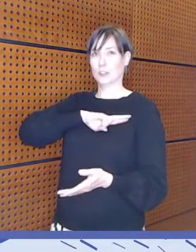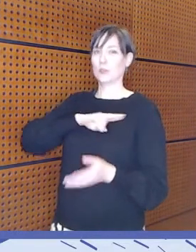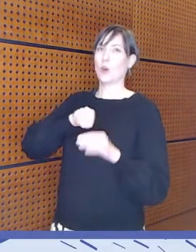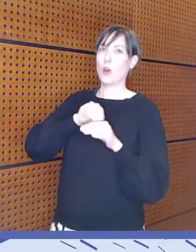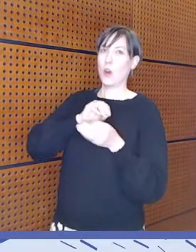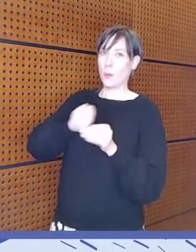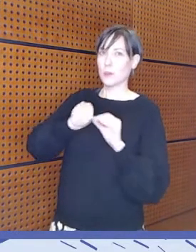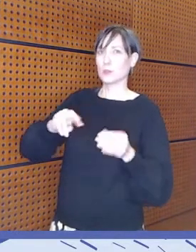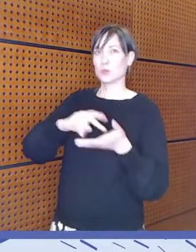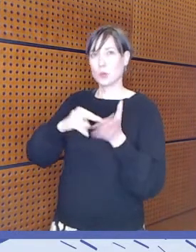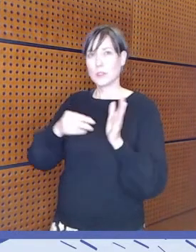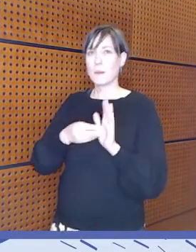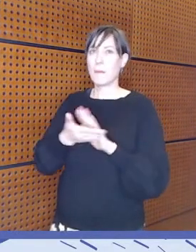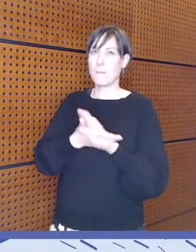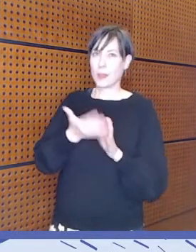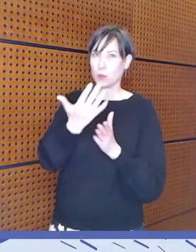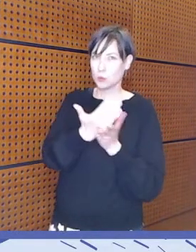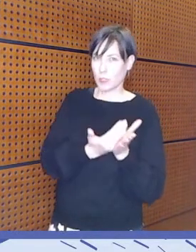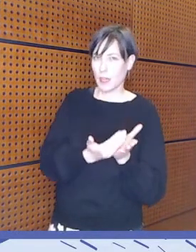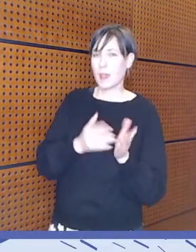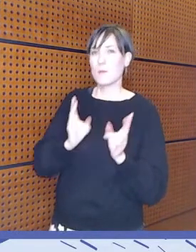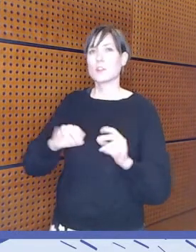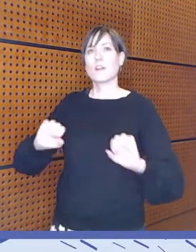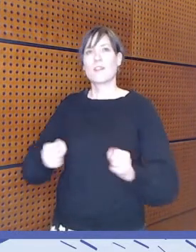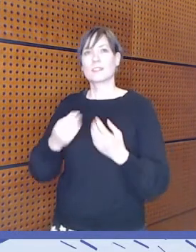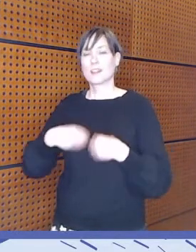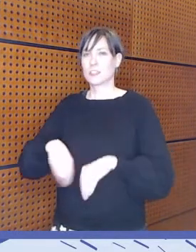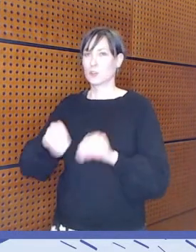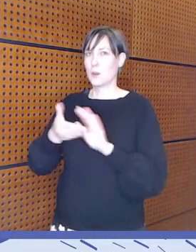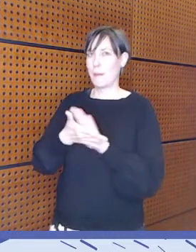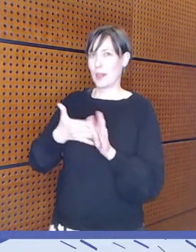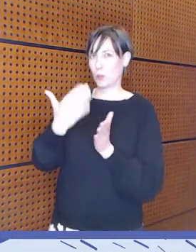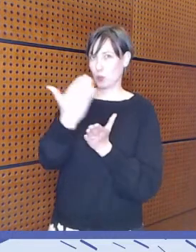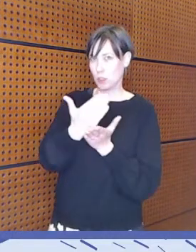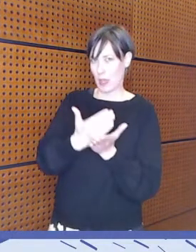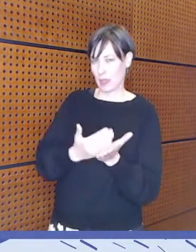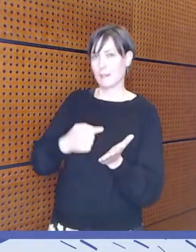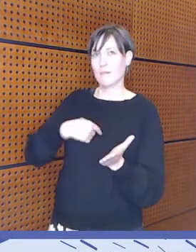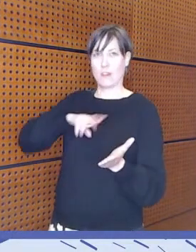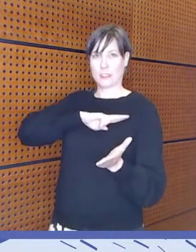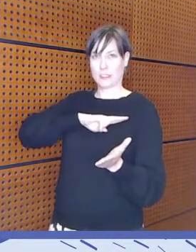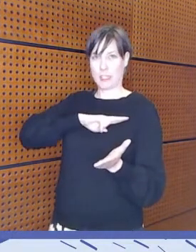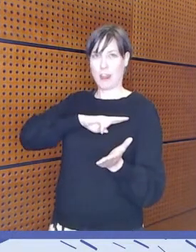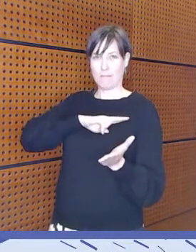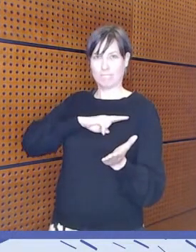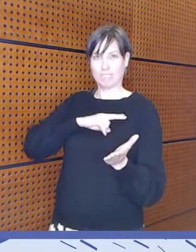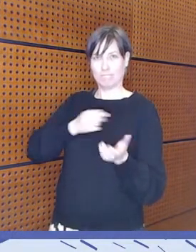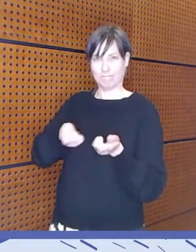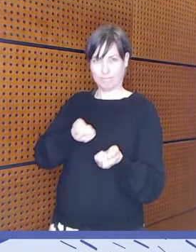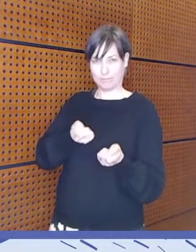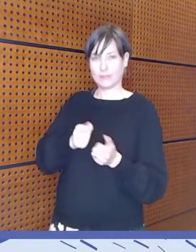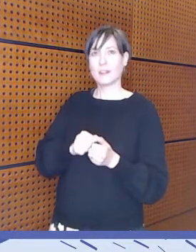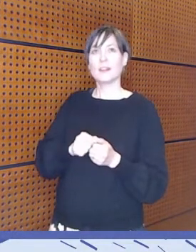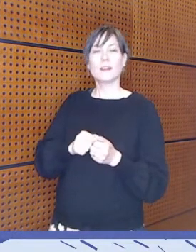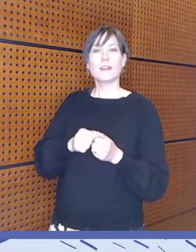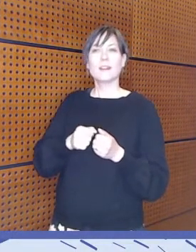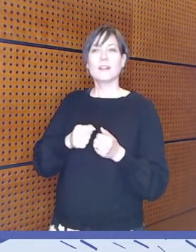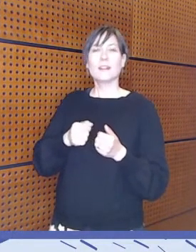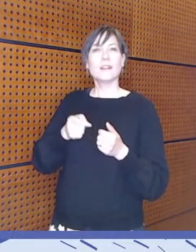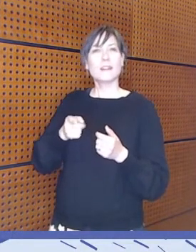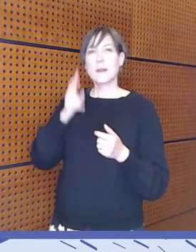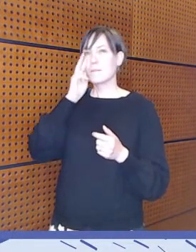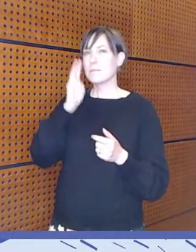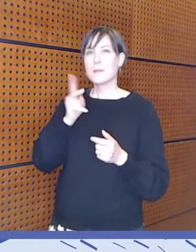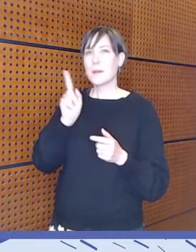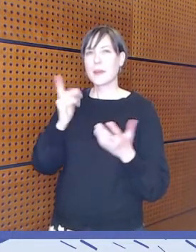perusteista ja varhaiskasvatussuunnitelmien perusteista, niin lähestytään asiaa sillä lailla, että me